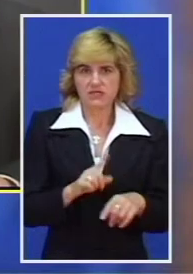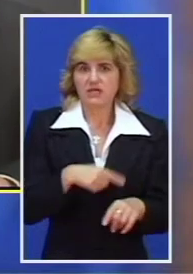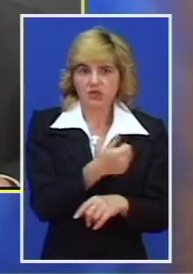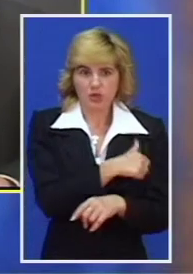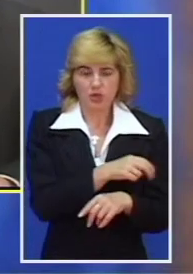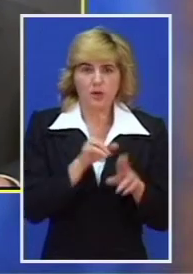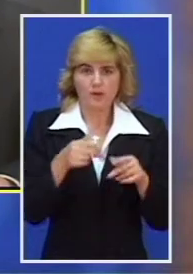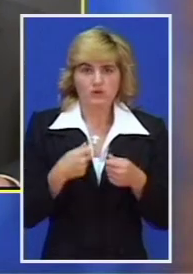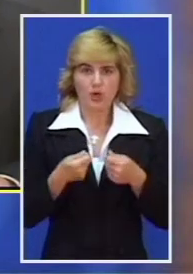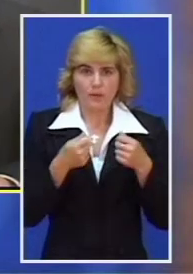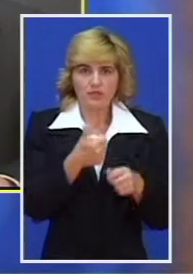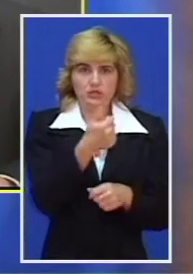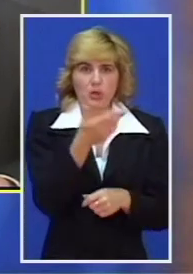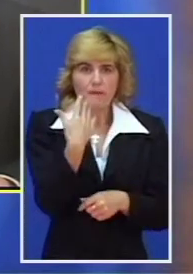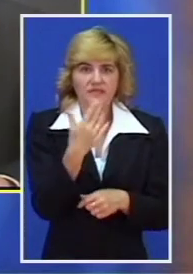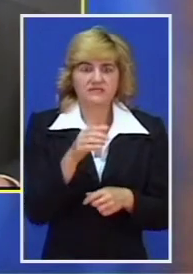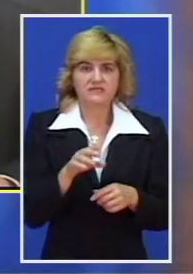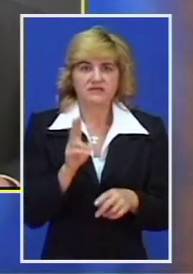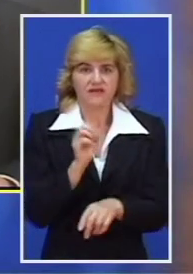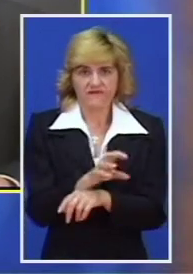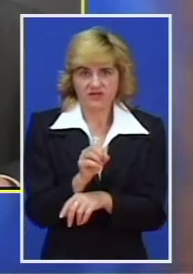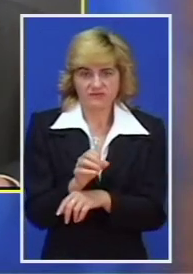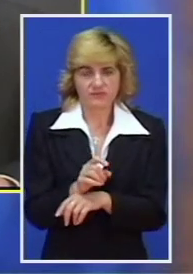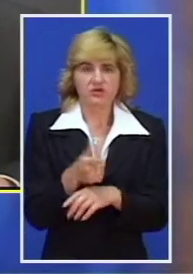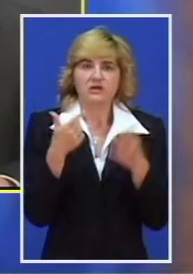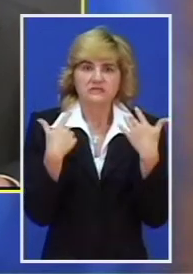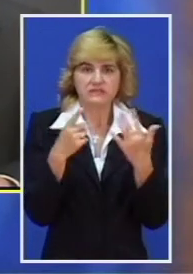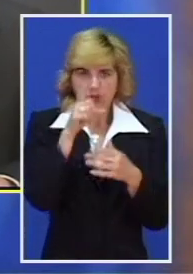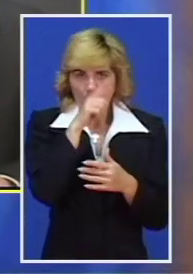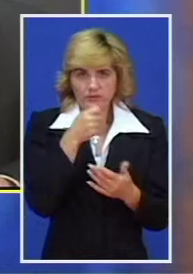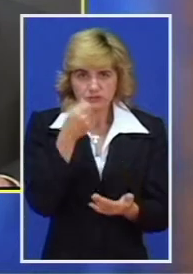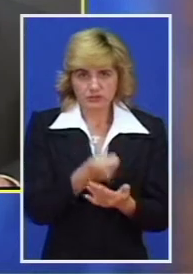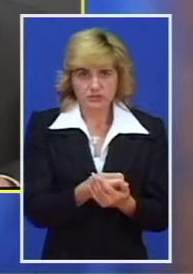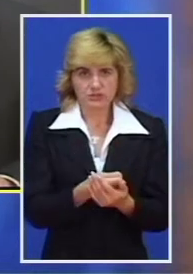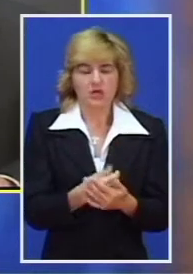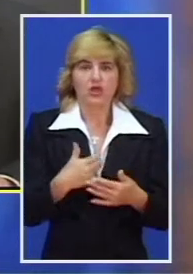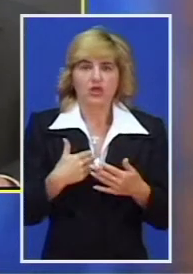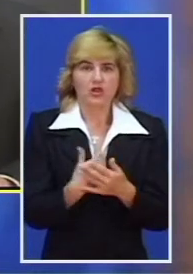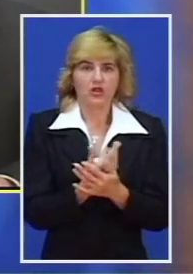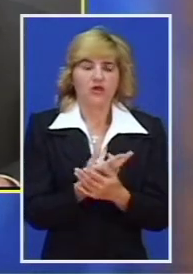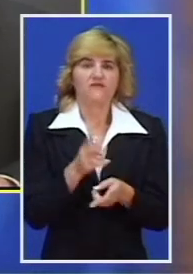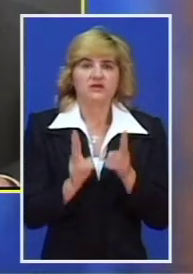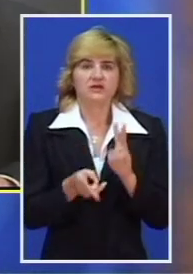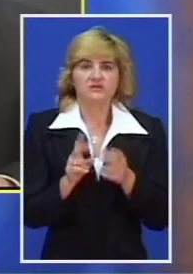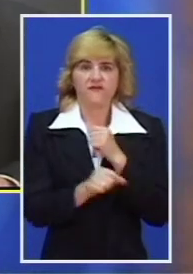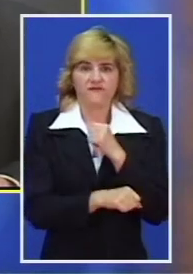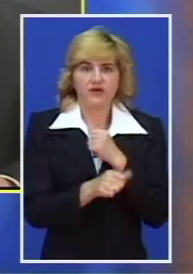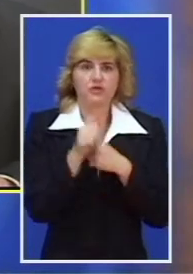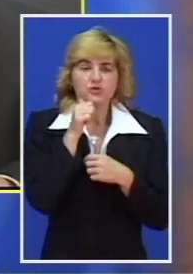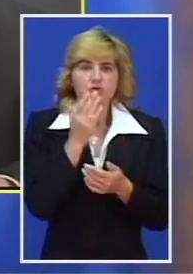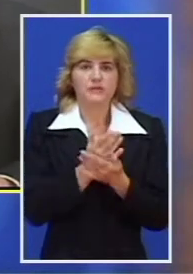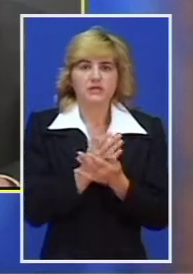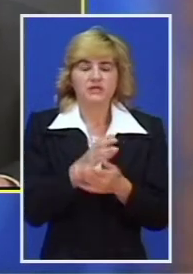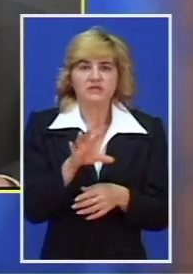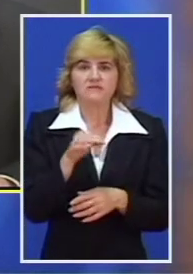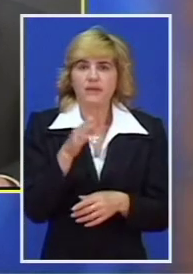može da se upiše 150 vaspitača, a na budžet njih 70. Na novo formiranom učiteljskom fakultetu kandidati sutra polažu ispit